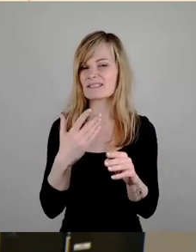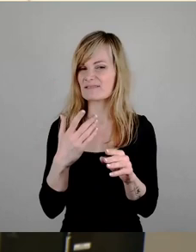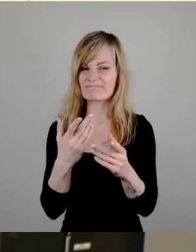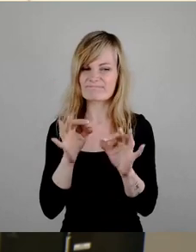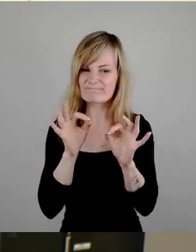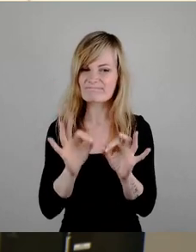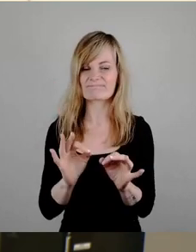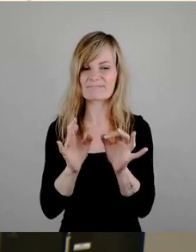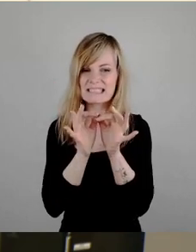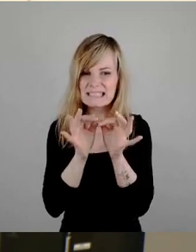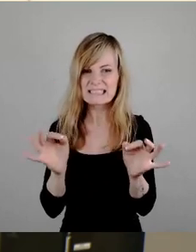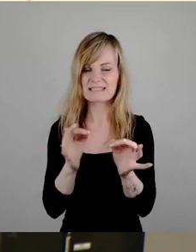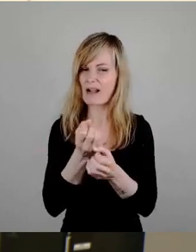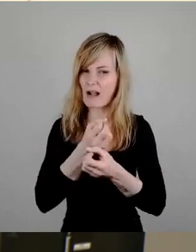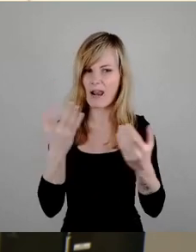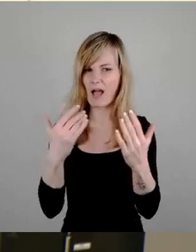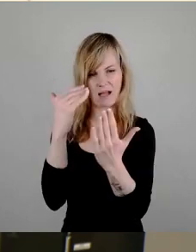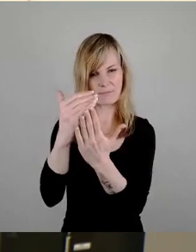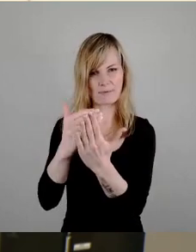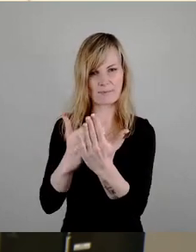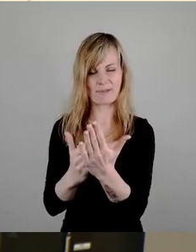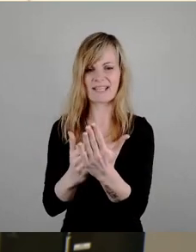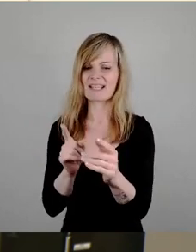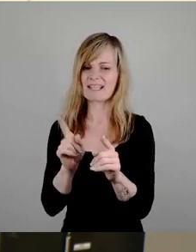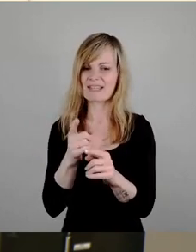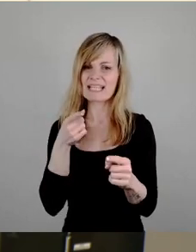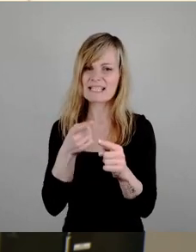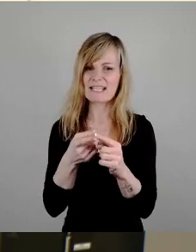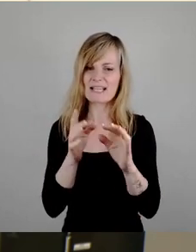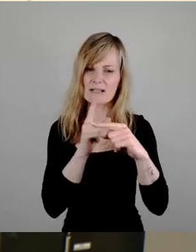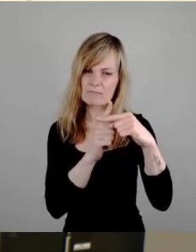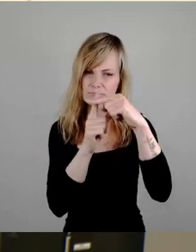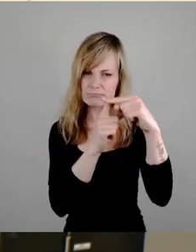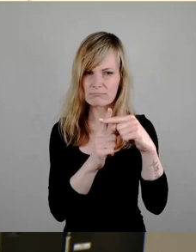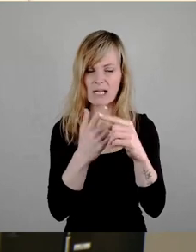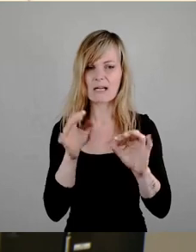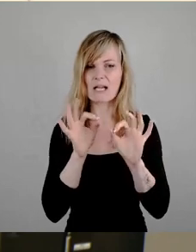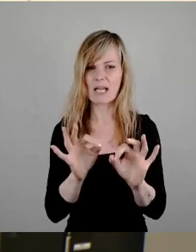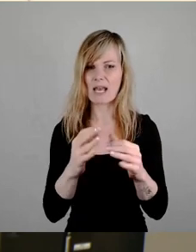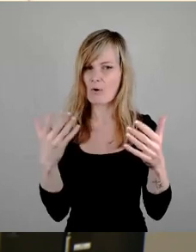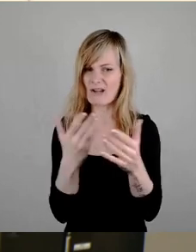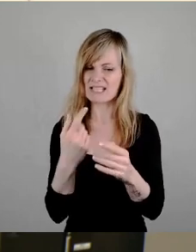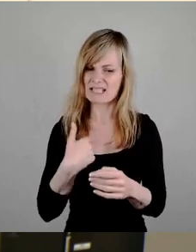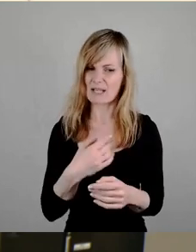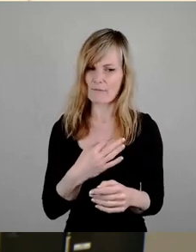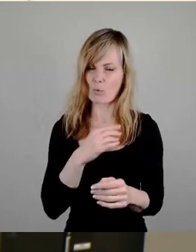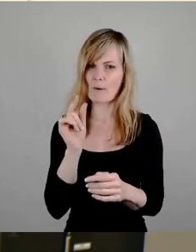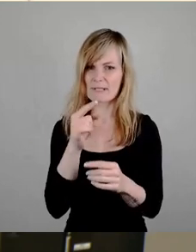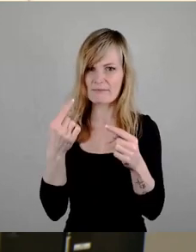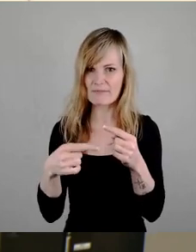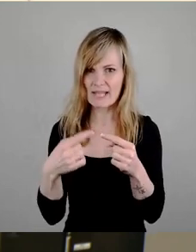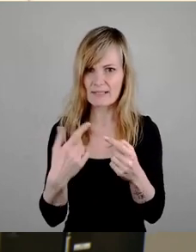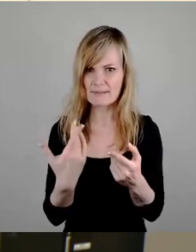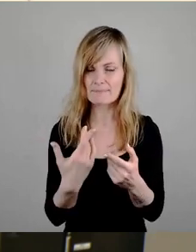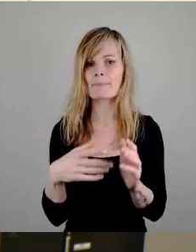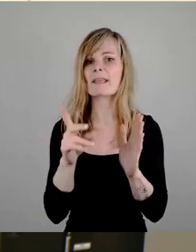es mal ausdrücken Das große Ziel fehlt mir dabei noch Die Definition Leistungssport ist